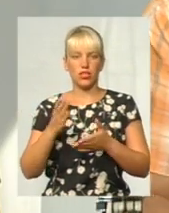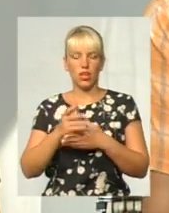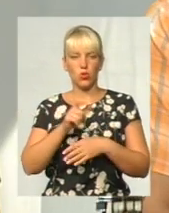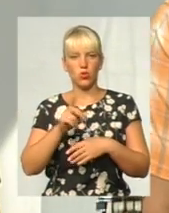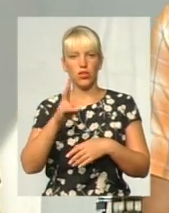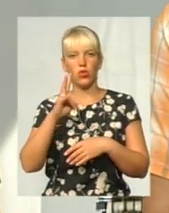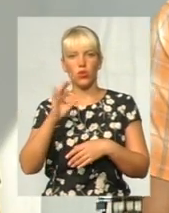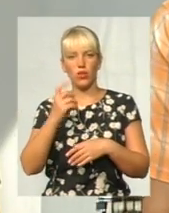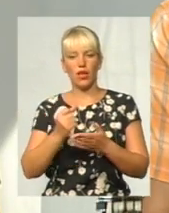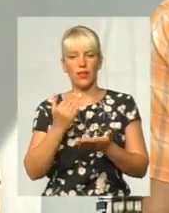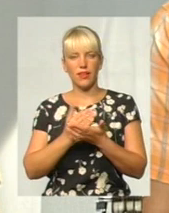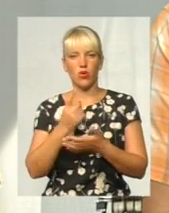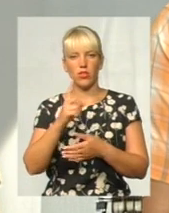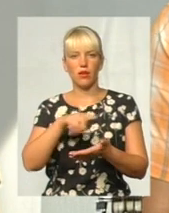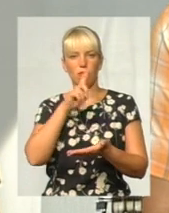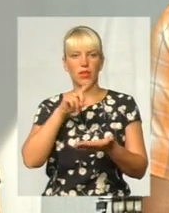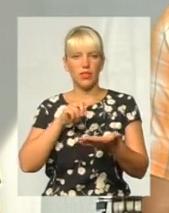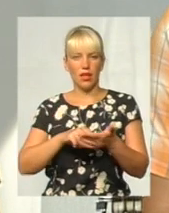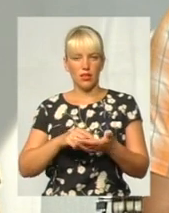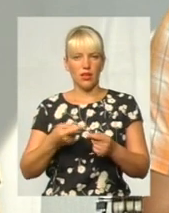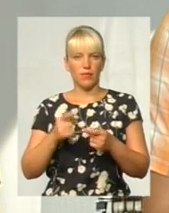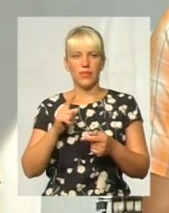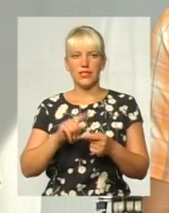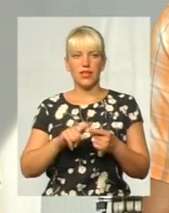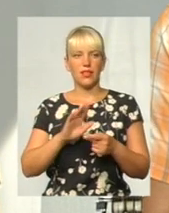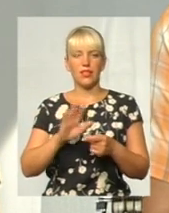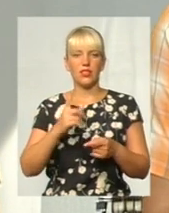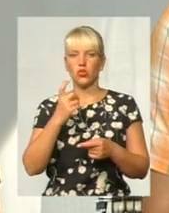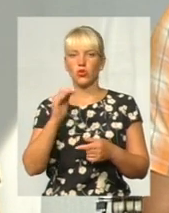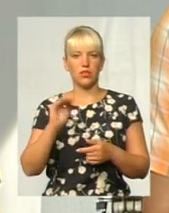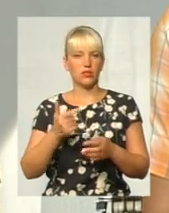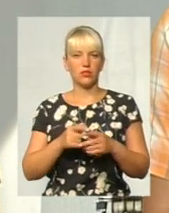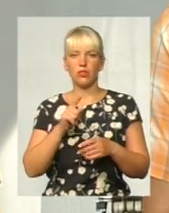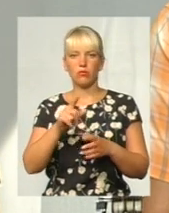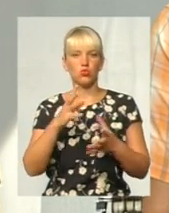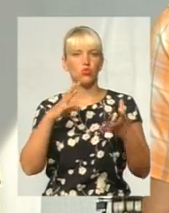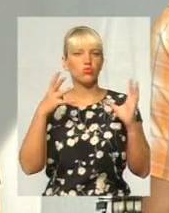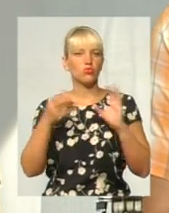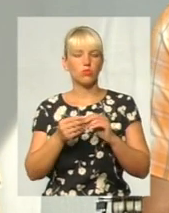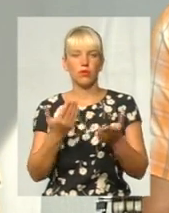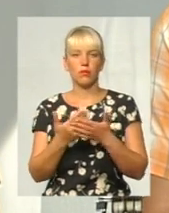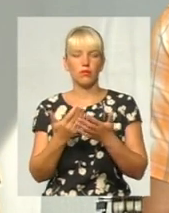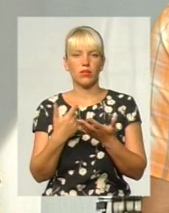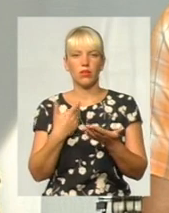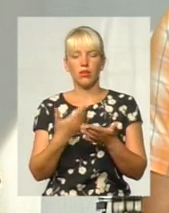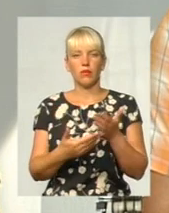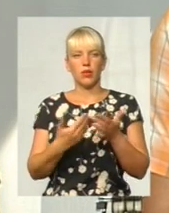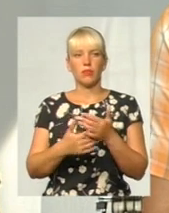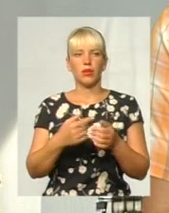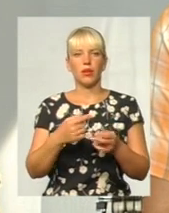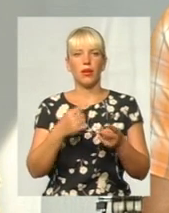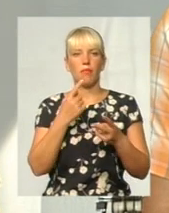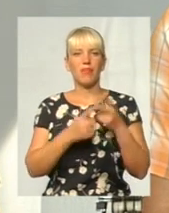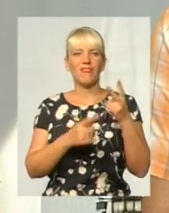Але є одне питання, це ж не 50, навіть не 100 тисяч, там суму ми приблизно підраховували, десь порядка п'ятого